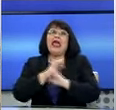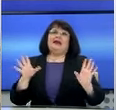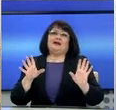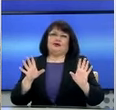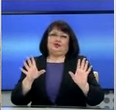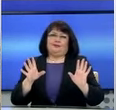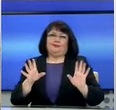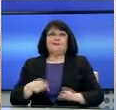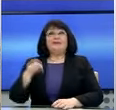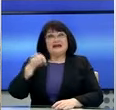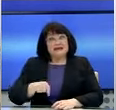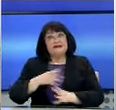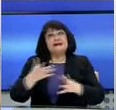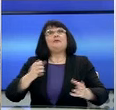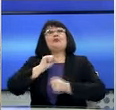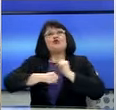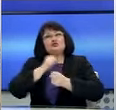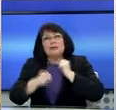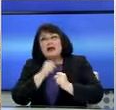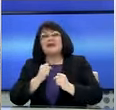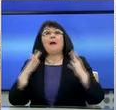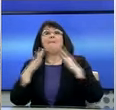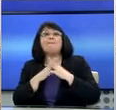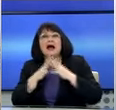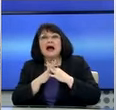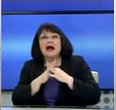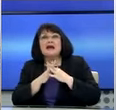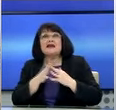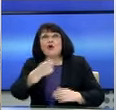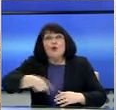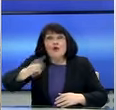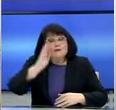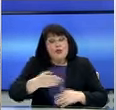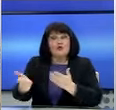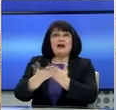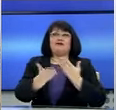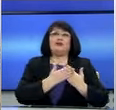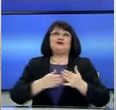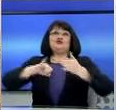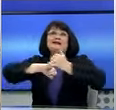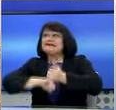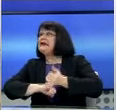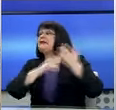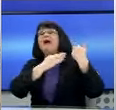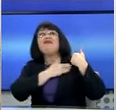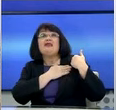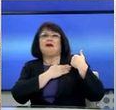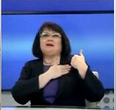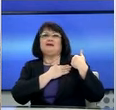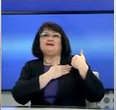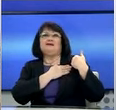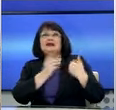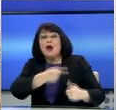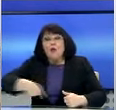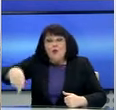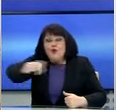ανάγκης. Και σε αυτή την προσπάθεια, σε αυτή τη μάχη δεν περισσεύει κανείς. Το στήχημα ευθύνης, επιτρέψτε μου να πω ότι